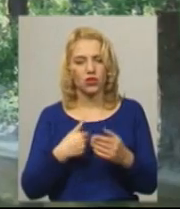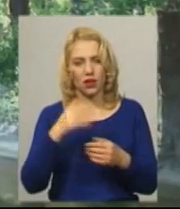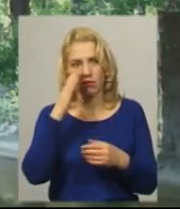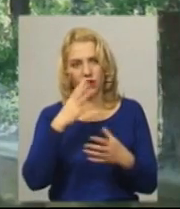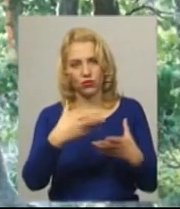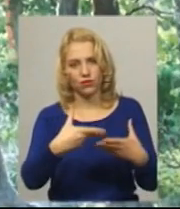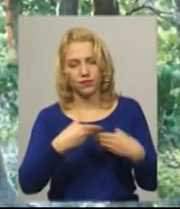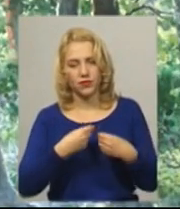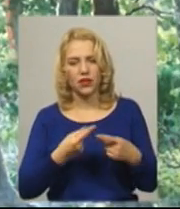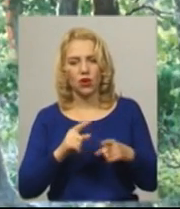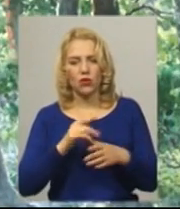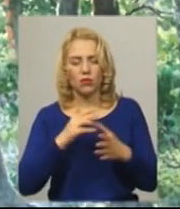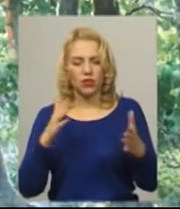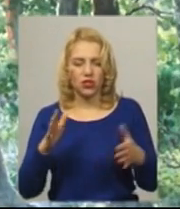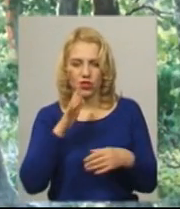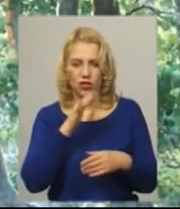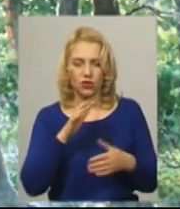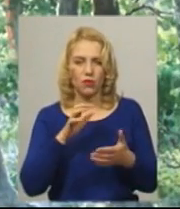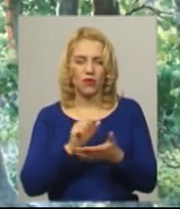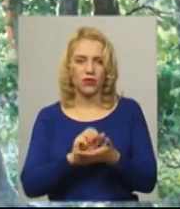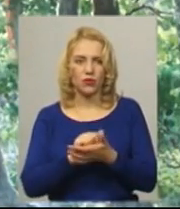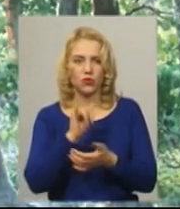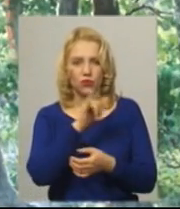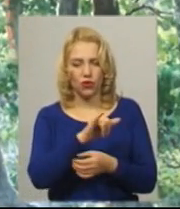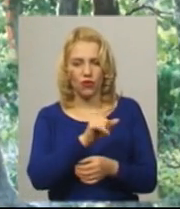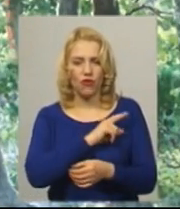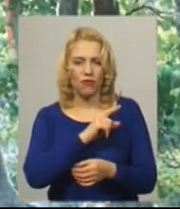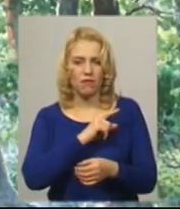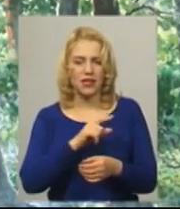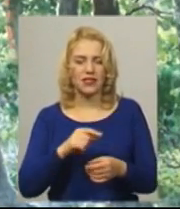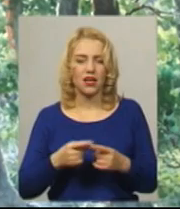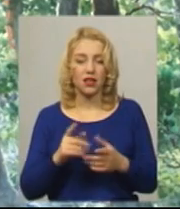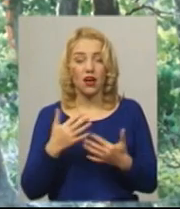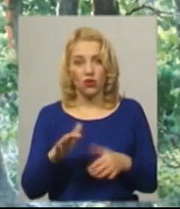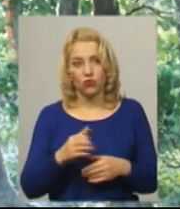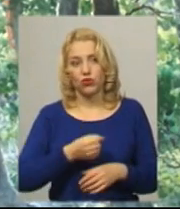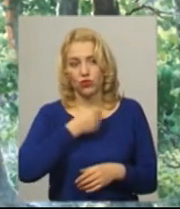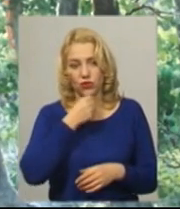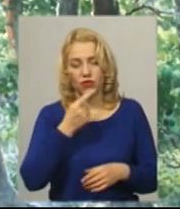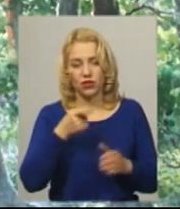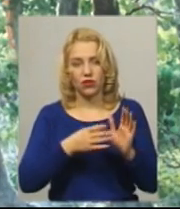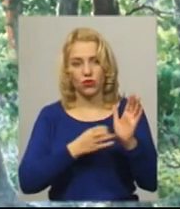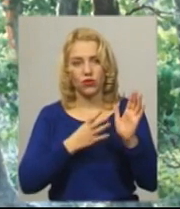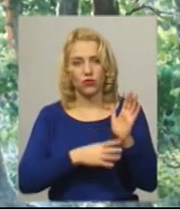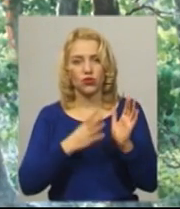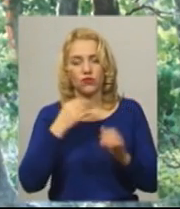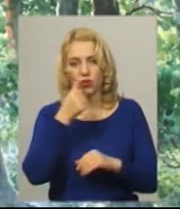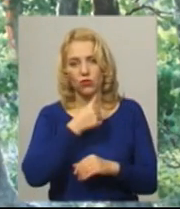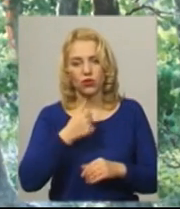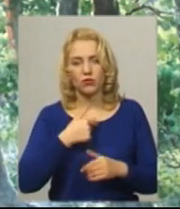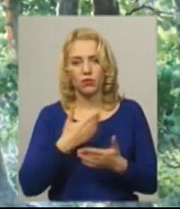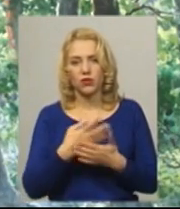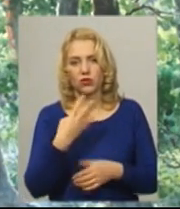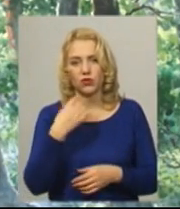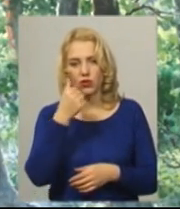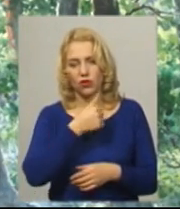батько, тому що я більше часу проводив у нього в майстерні. А потім так сталося, що вже у зрілому віці, у 1994 році мені було біля 40